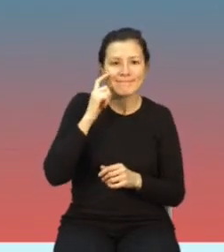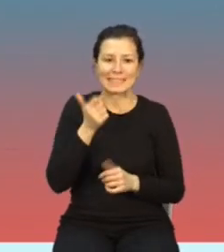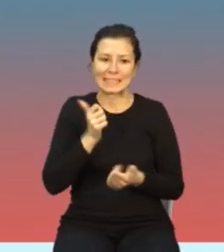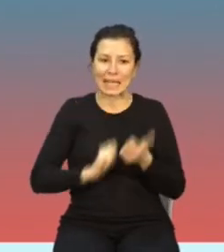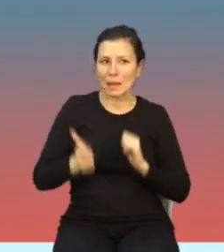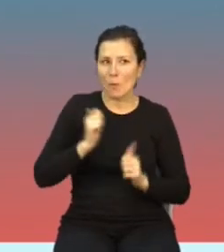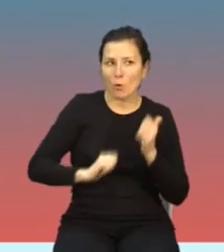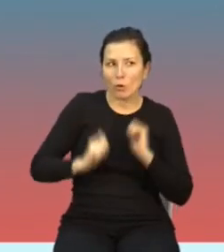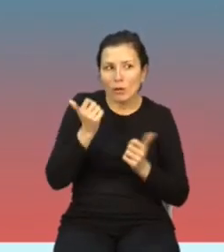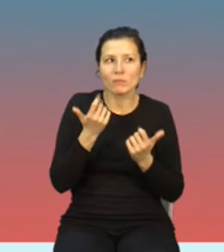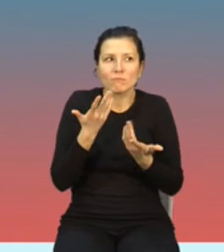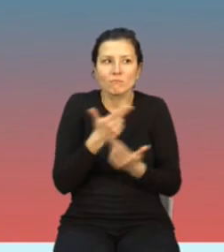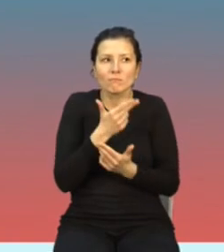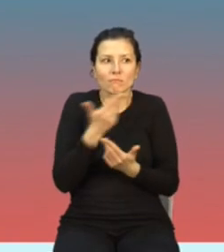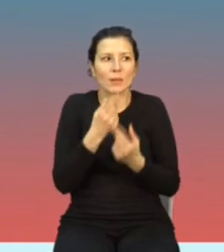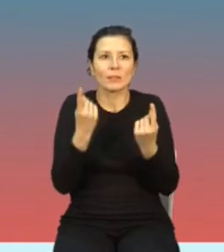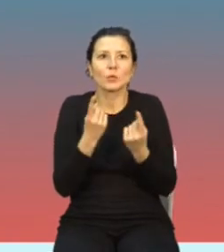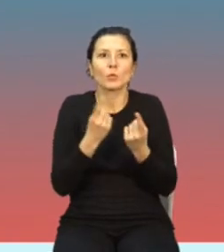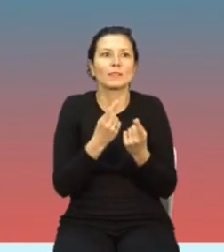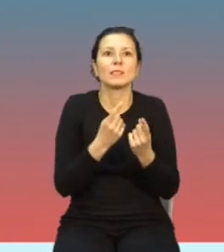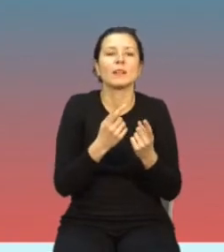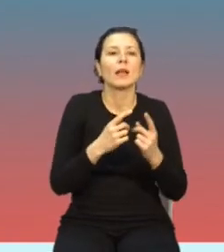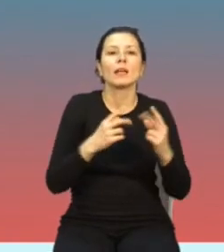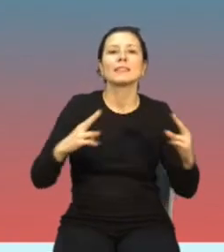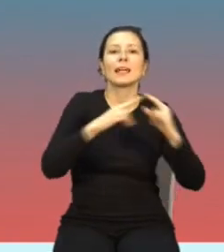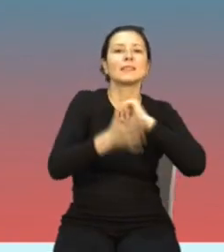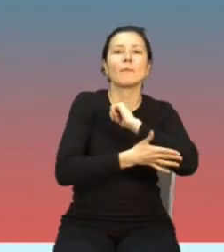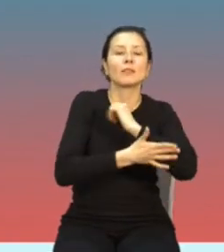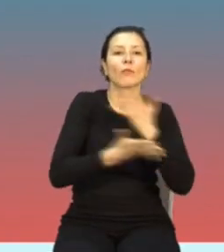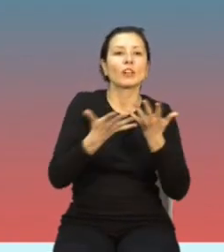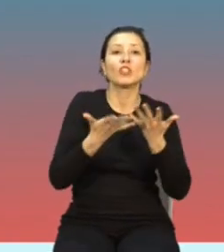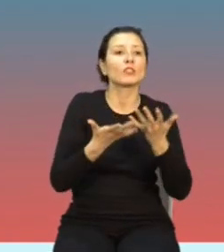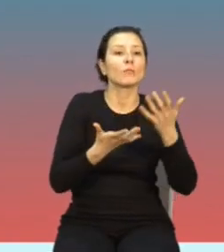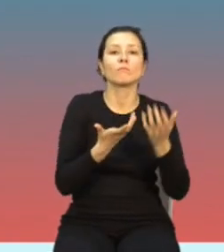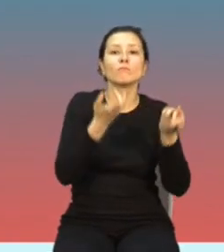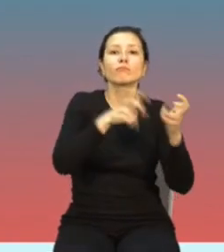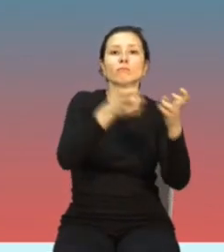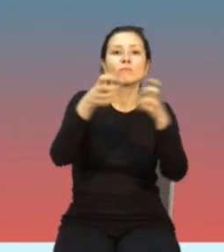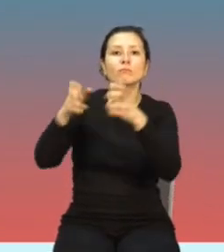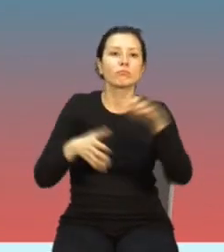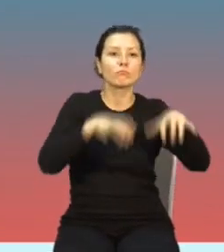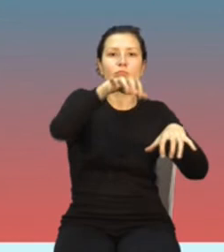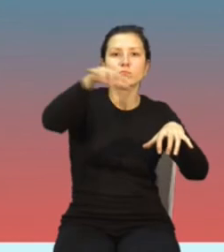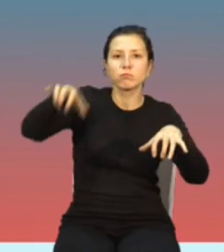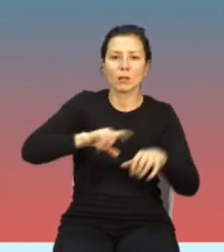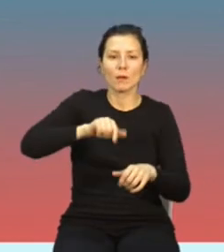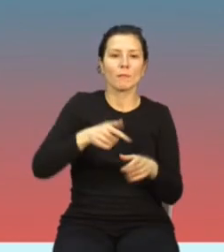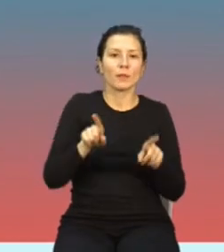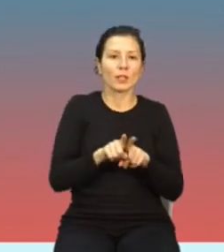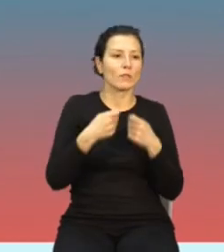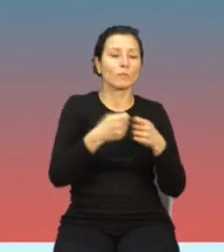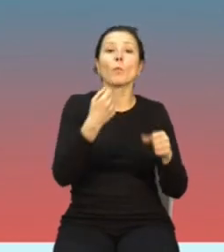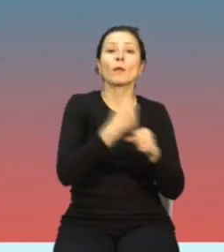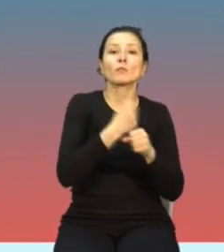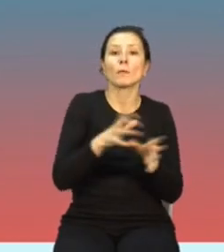znajdują stacje bazowe 5G. My współpracujemy z różnymi agencjami w Wielkiej Brytanii, też współpracujemy z